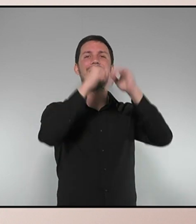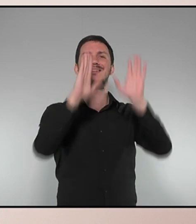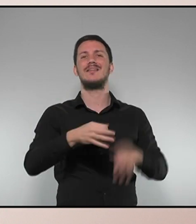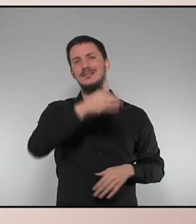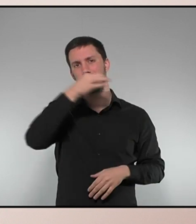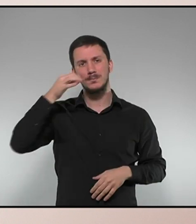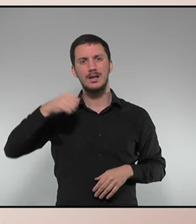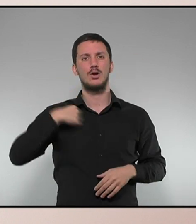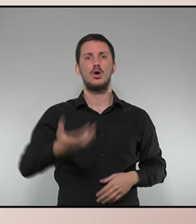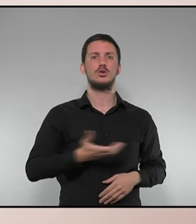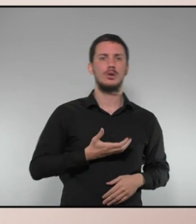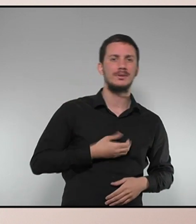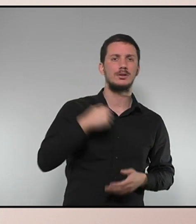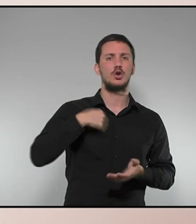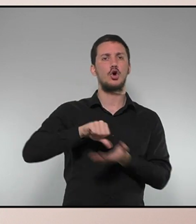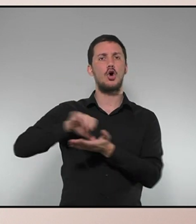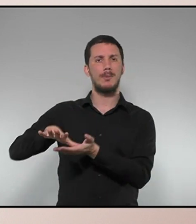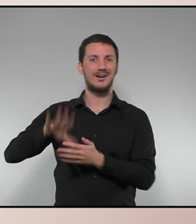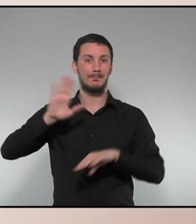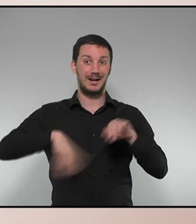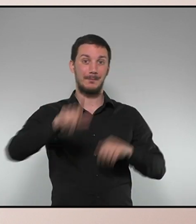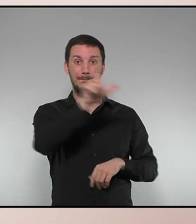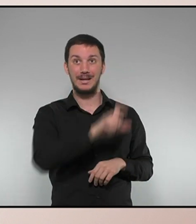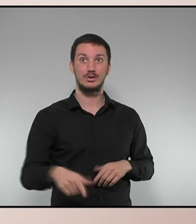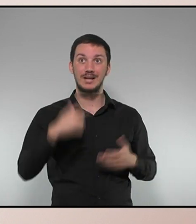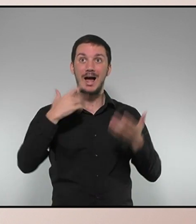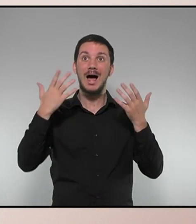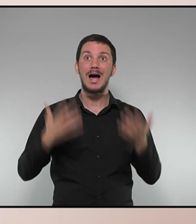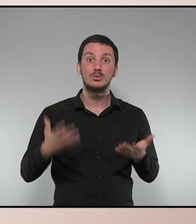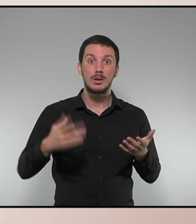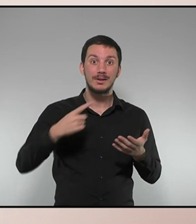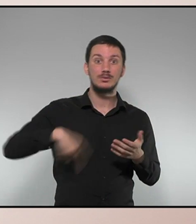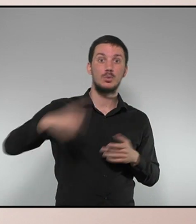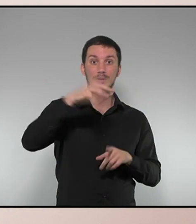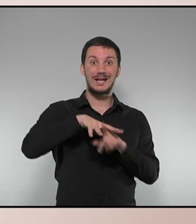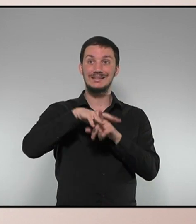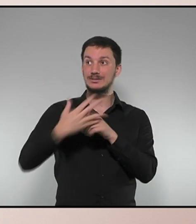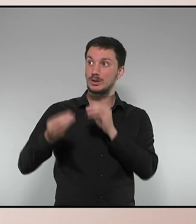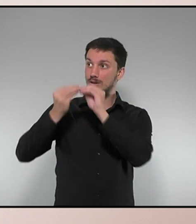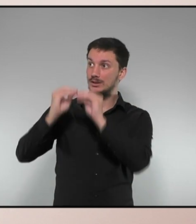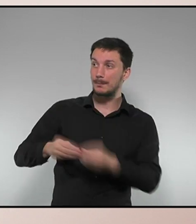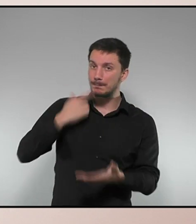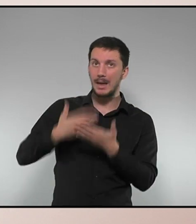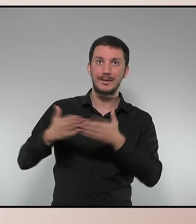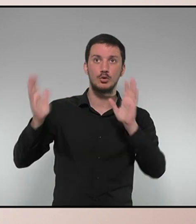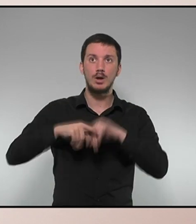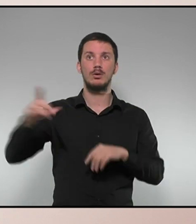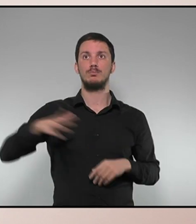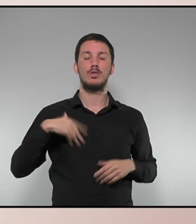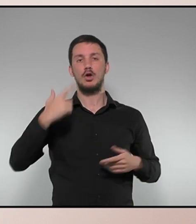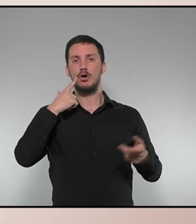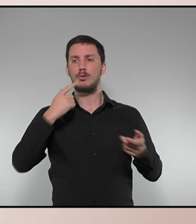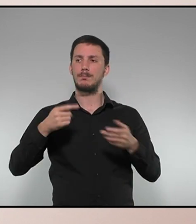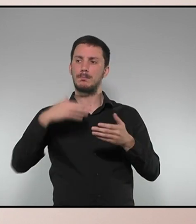'UBCRA, ajuntaments i consells comarcals per tal que persones que en aquests moments no estan en una situació regularitzada puguin regularitzar la seva situació